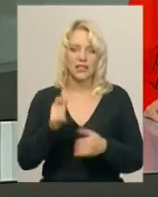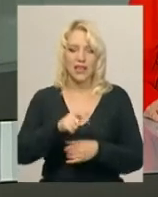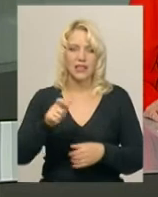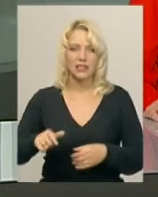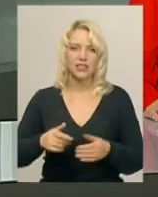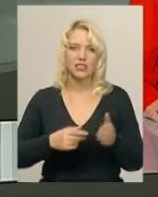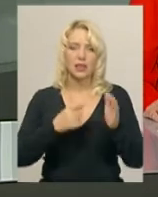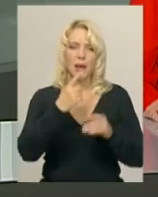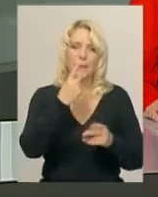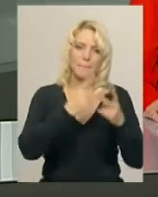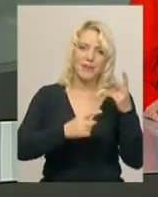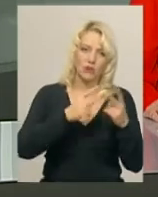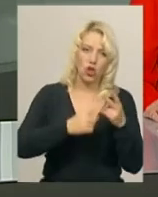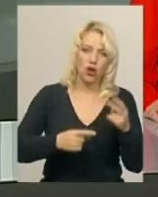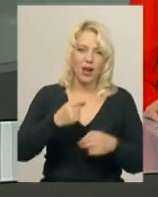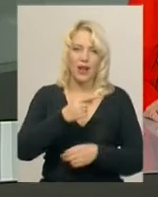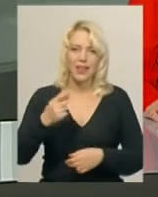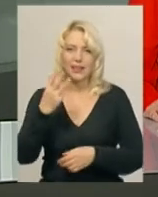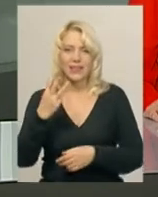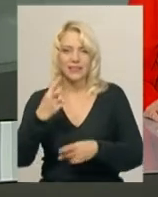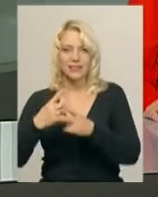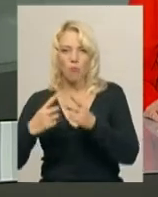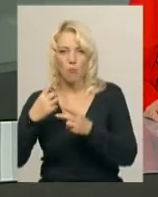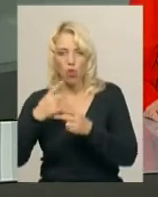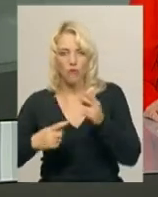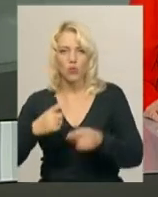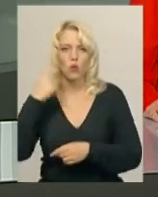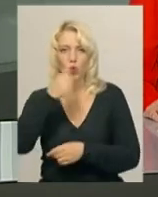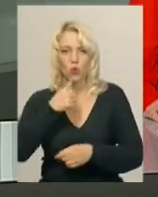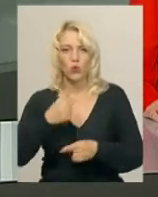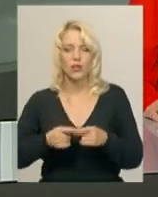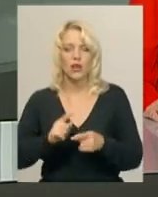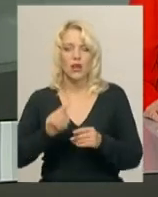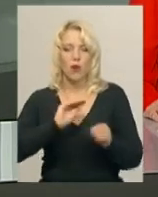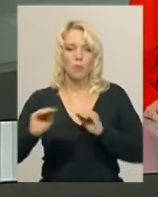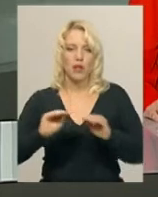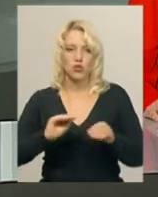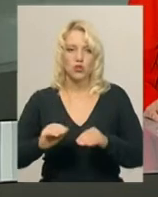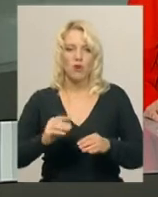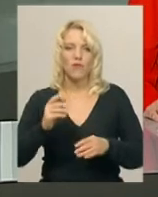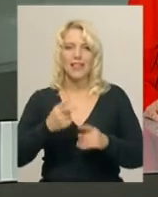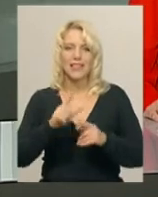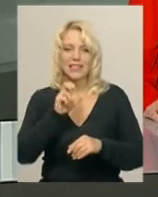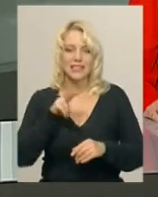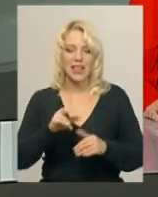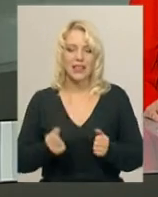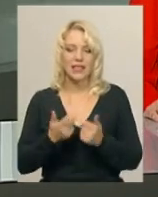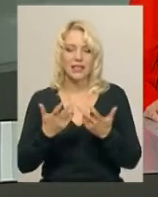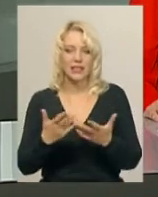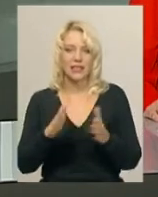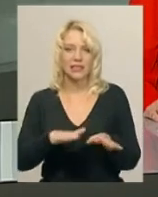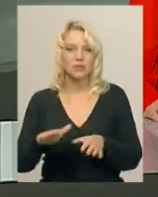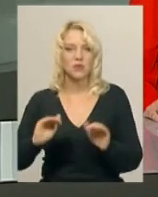віком від півтора до трьох з половиною років. Для цього упродовж двох місяців облаштовували глядацьку залу. Кількість місць у ній